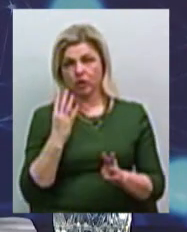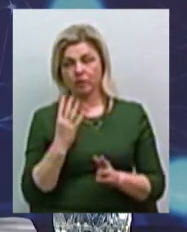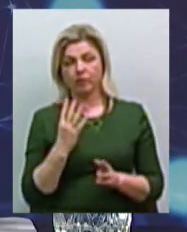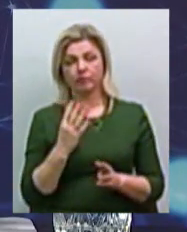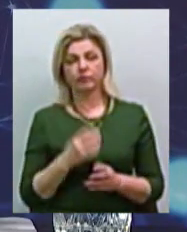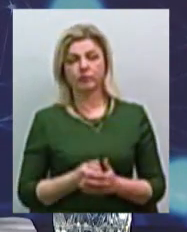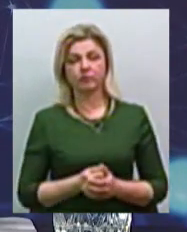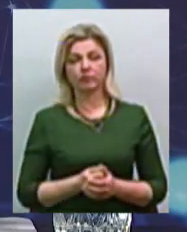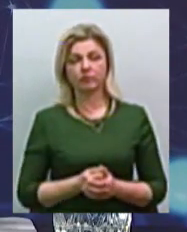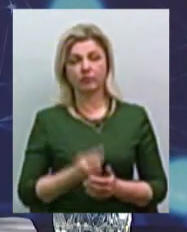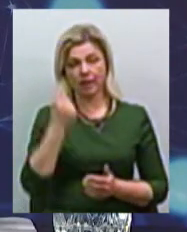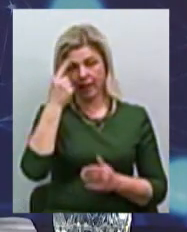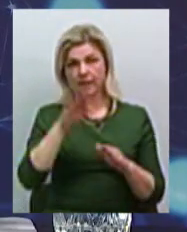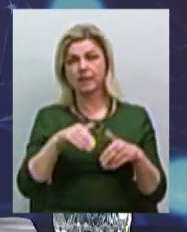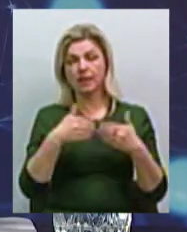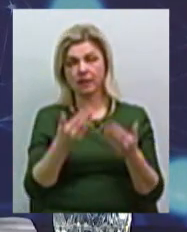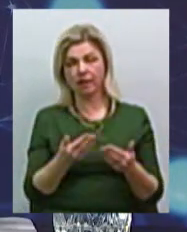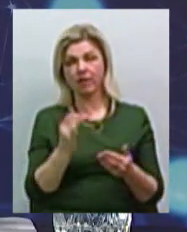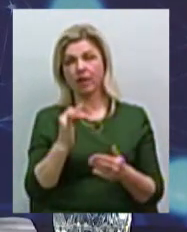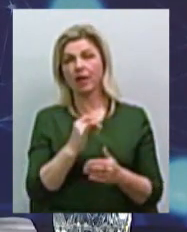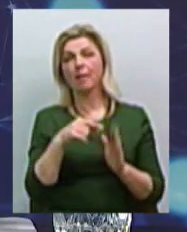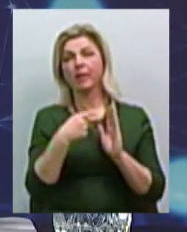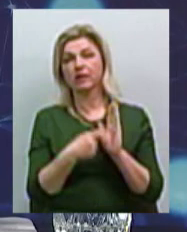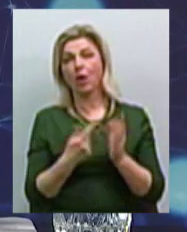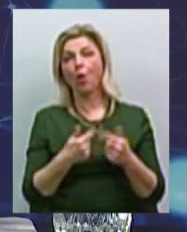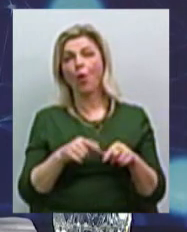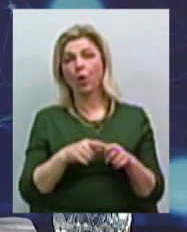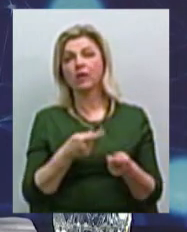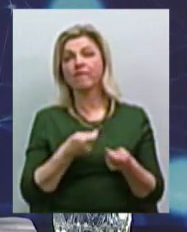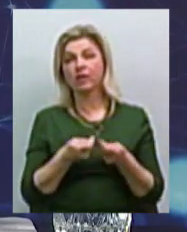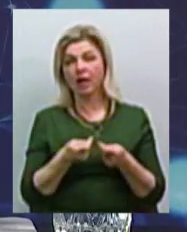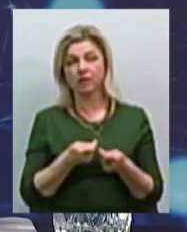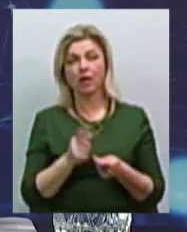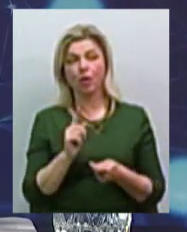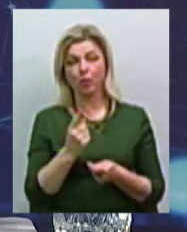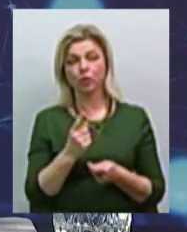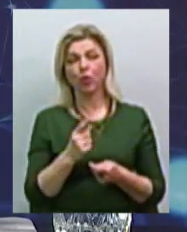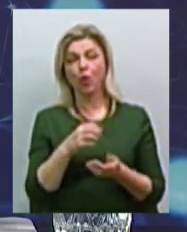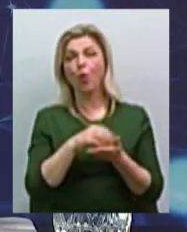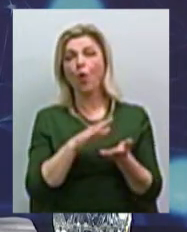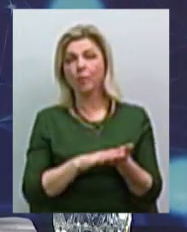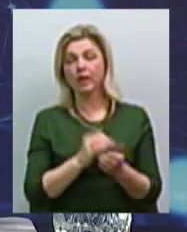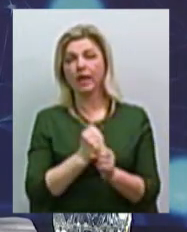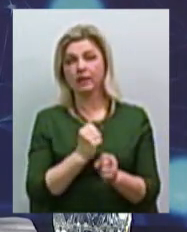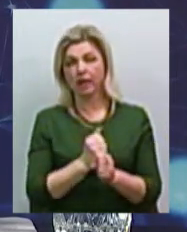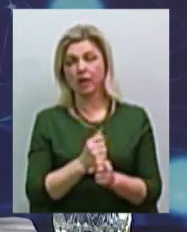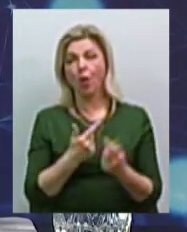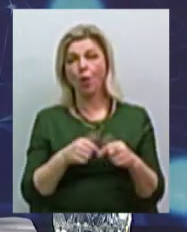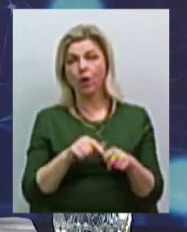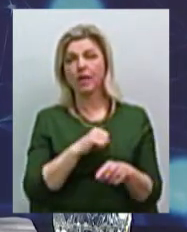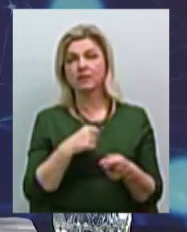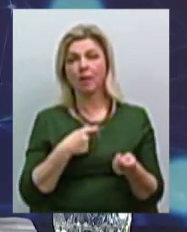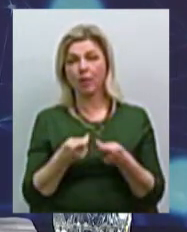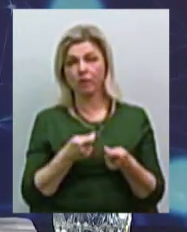ініціатива, фактично, і питання органів місцевої влади, тому що фактично квартирний облік здійснюється органами максимумового самоврядування. Але